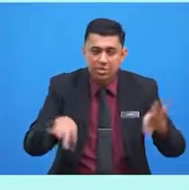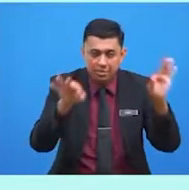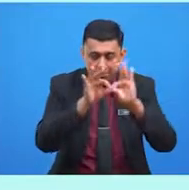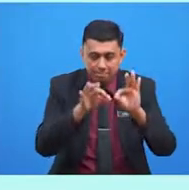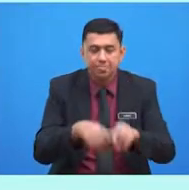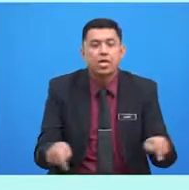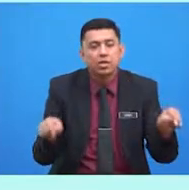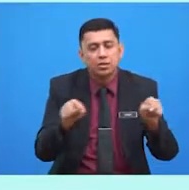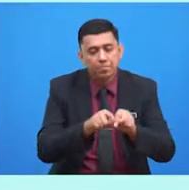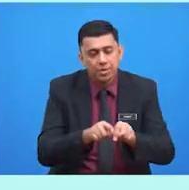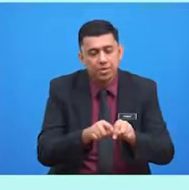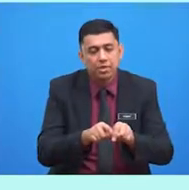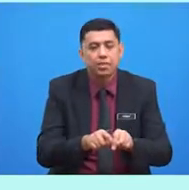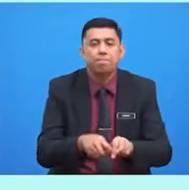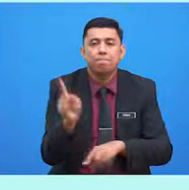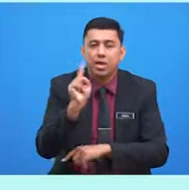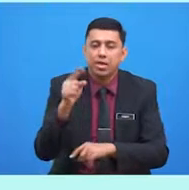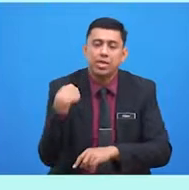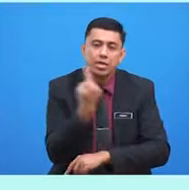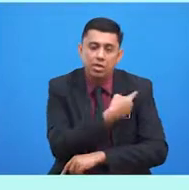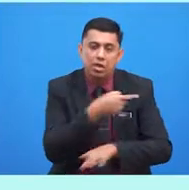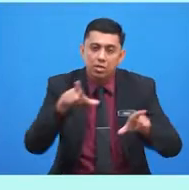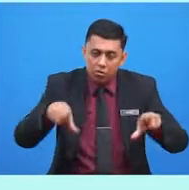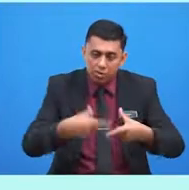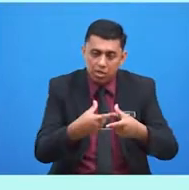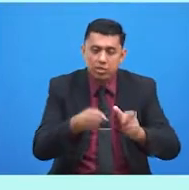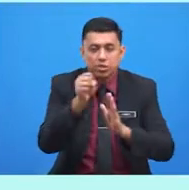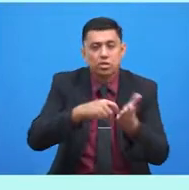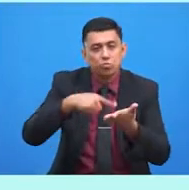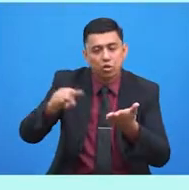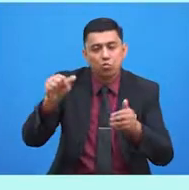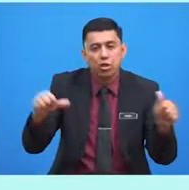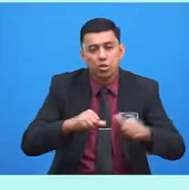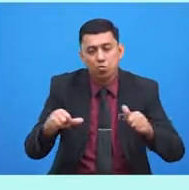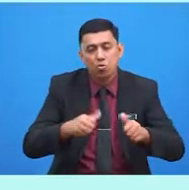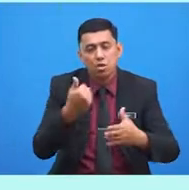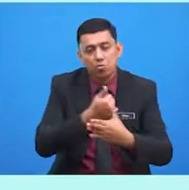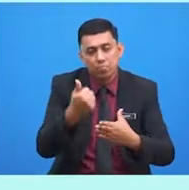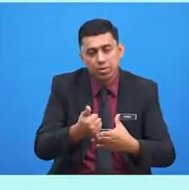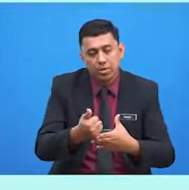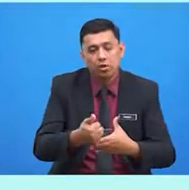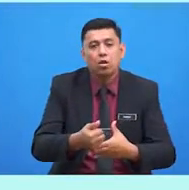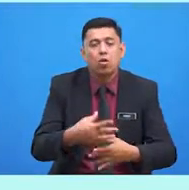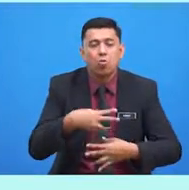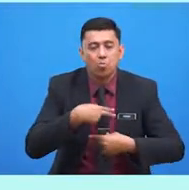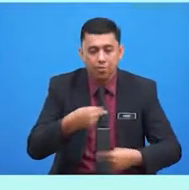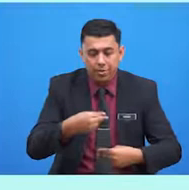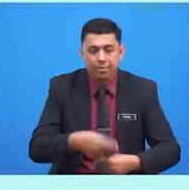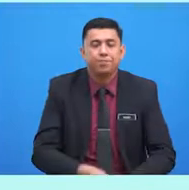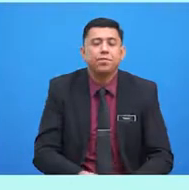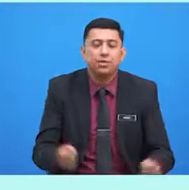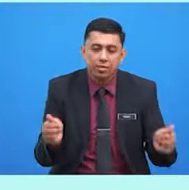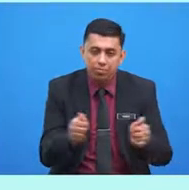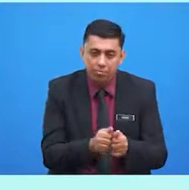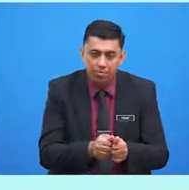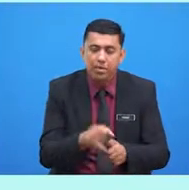Sepertimana kita suka melakukan sesuatu aktiviti atau hobi, begitulah dengan